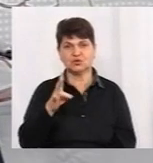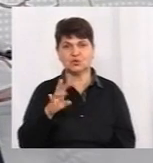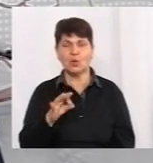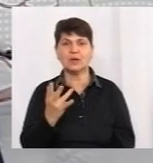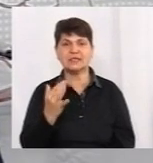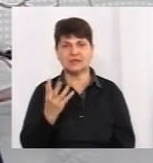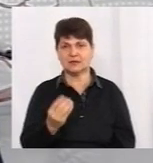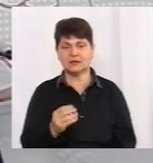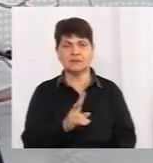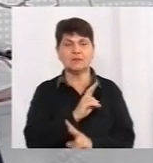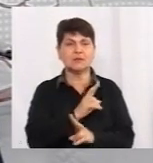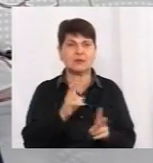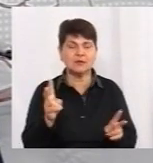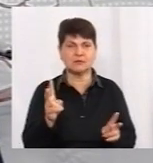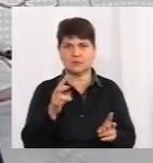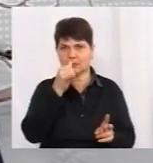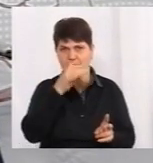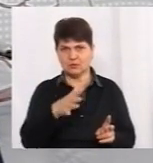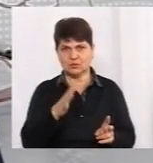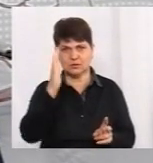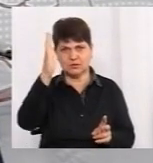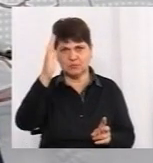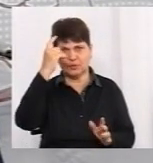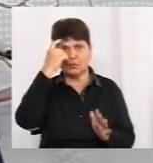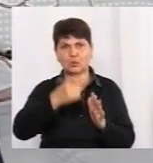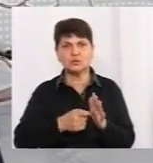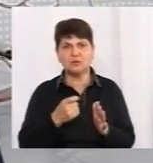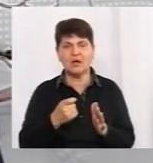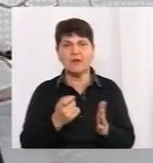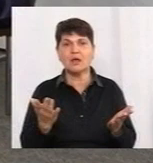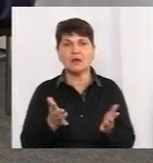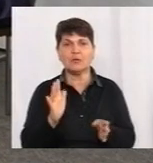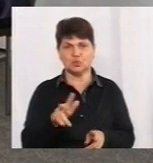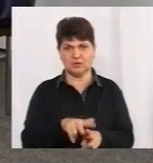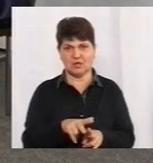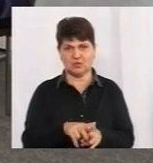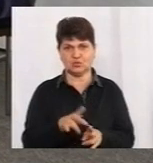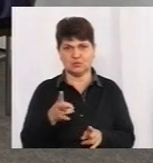ніхто не може предугадати, яка буде загруженістю. Як розвиватиметься таке? Так.